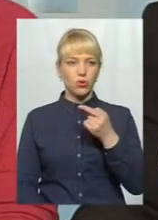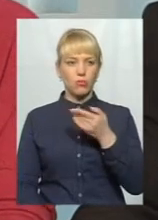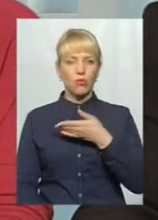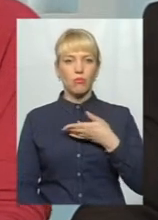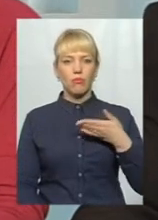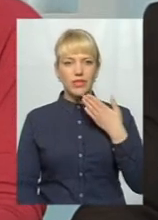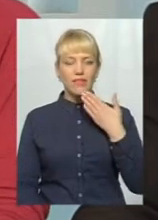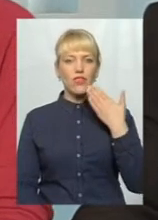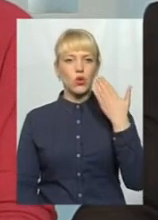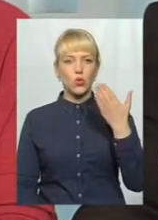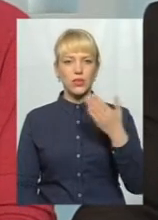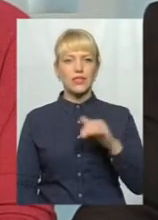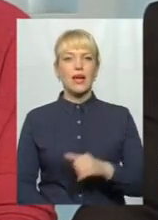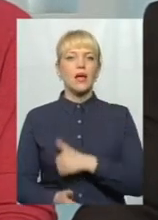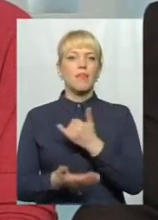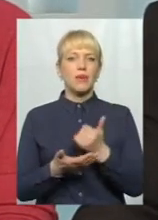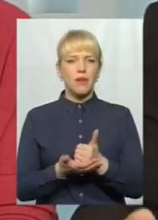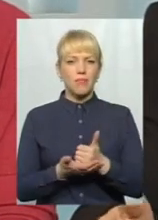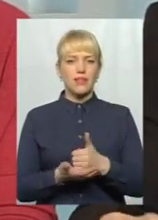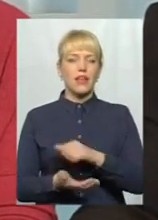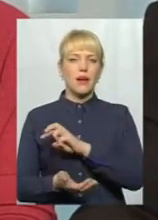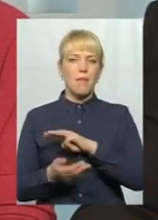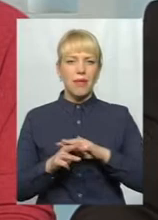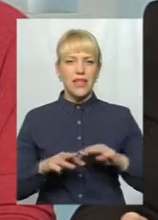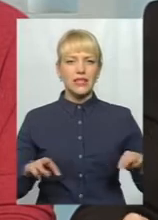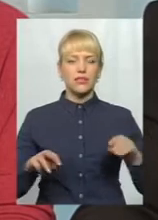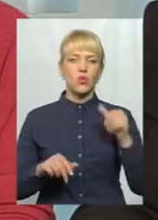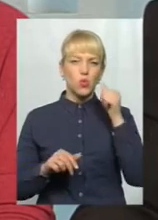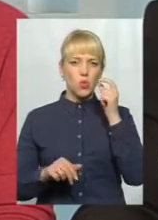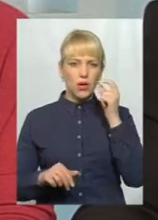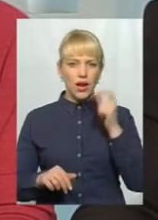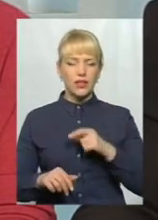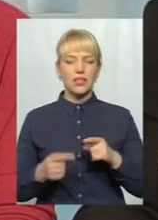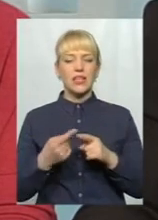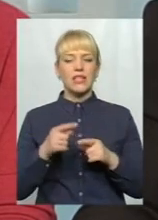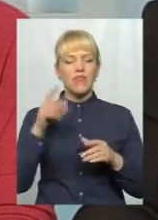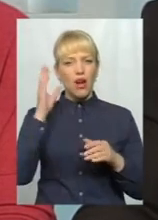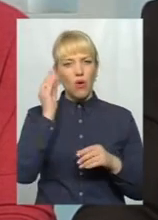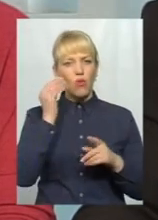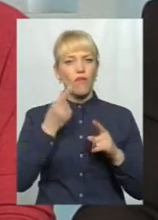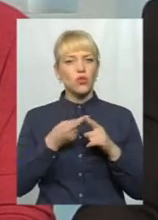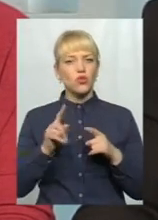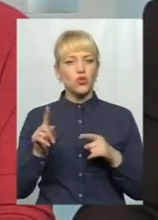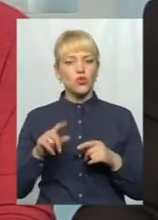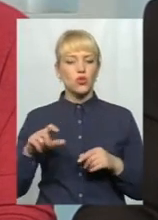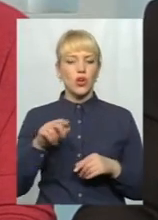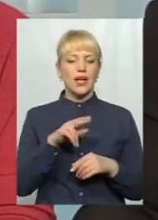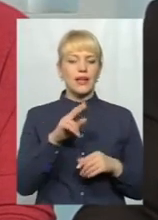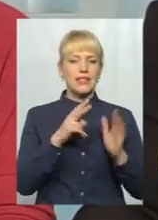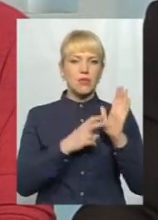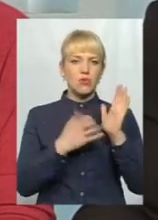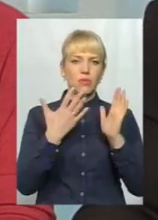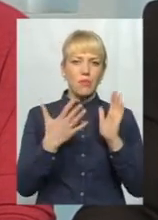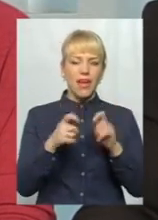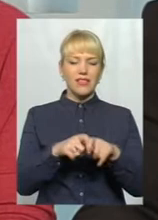звернулися до прем'єр-міністра України, враховуючи те, що Дністер по Україні має протяжність 705 кілометрів, і загальна